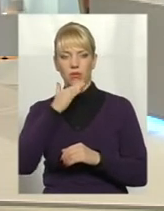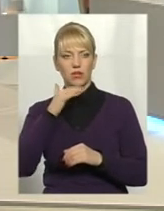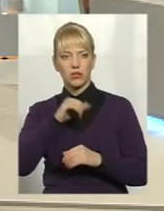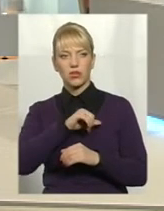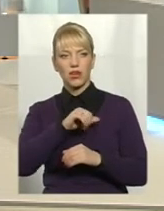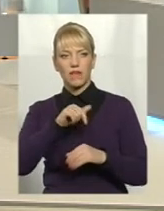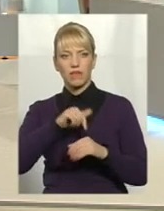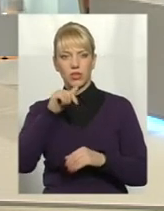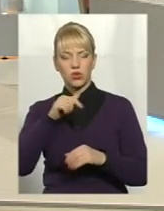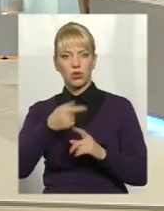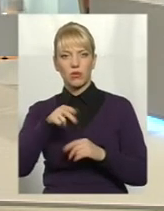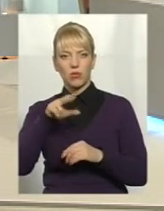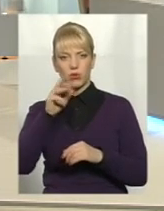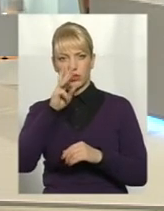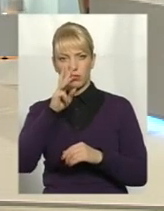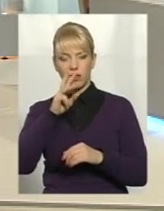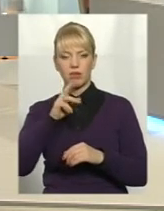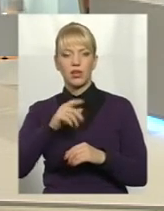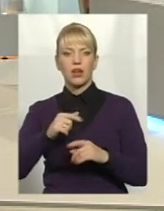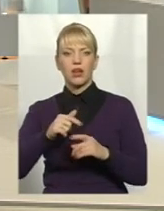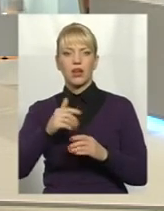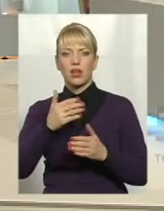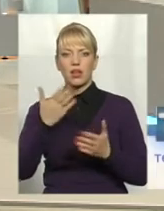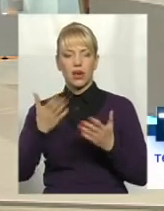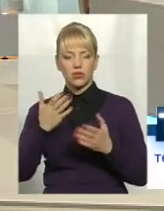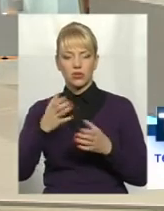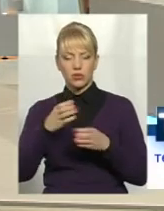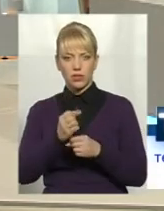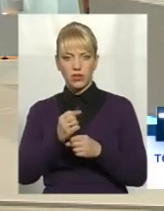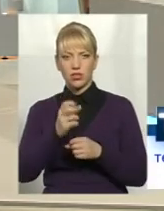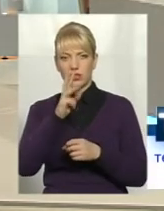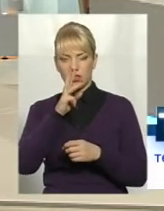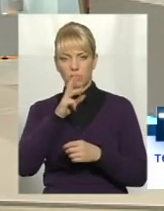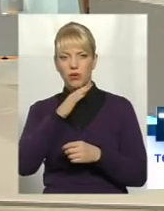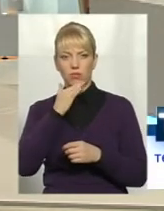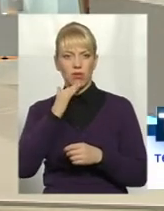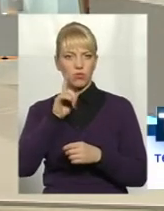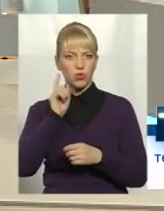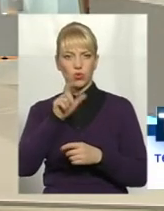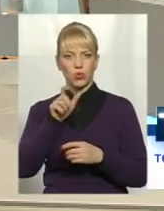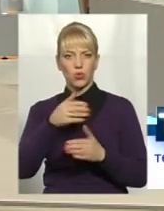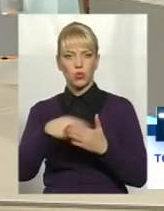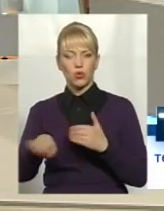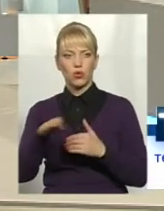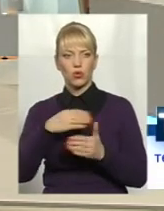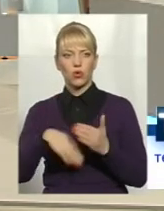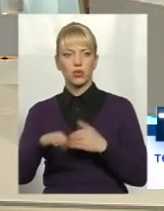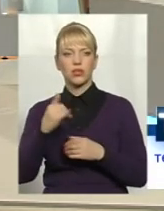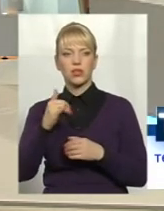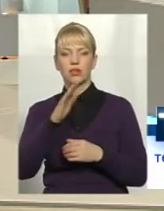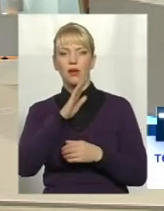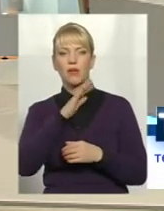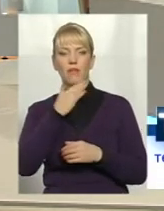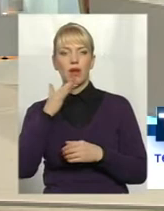відчувають заробітну плату. Працює. Немає, зменшилася зробітня плата, багато молоді відходять. Зараз, правда, дуже багато молоді